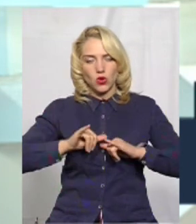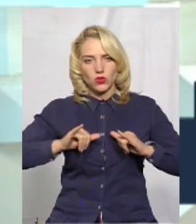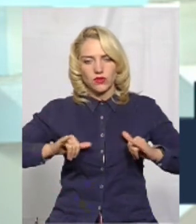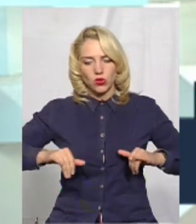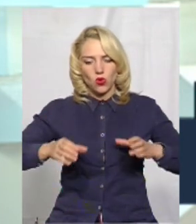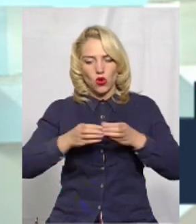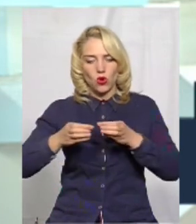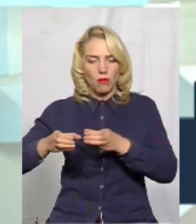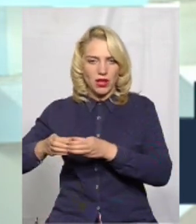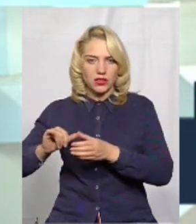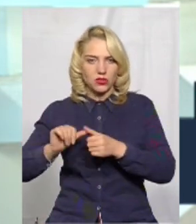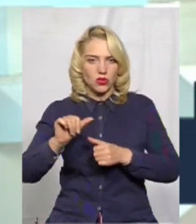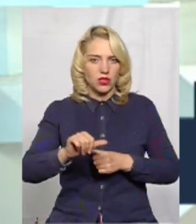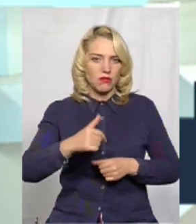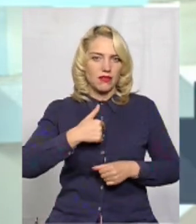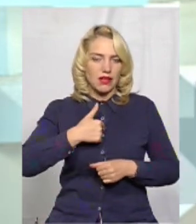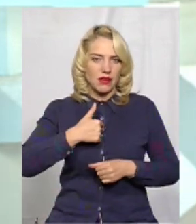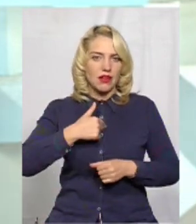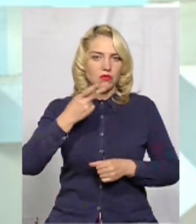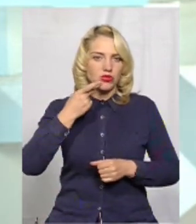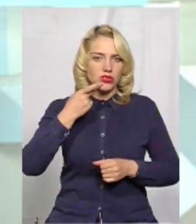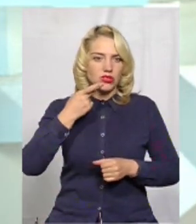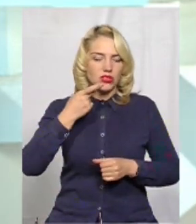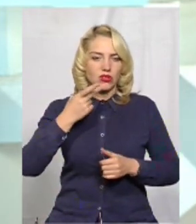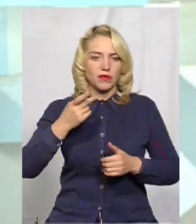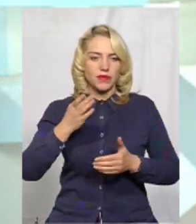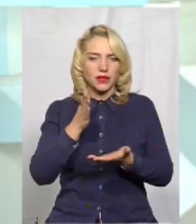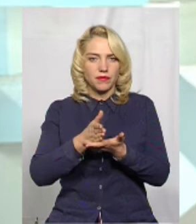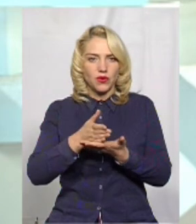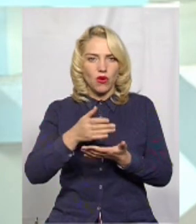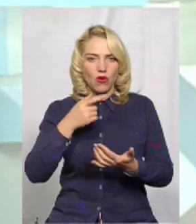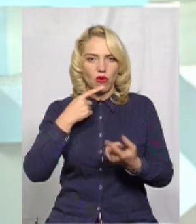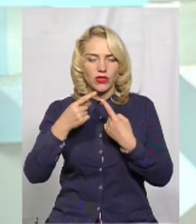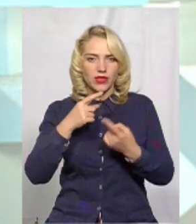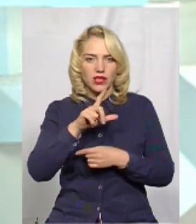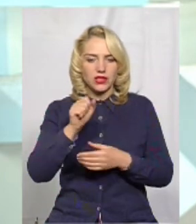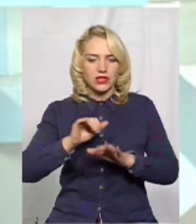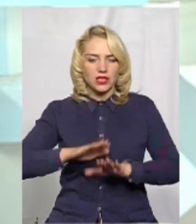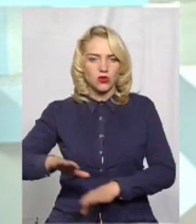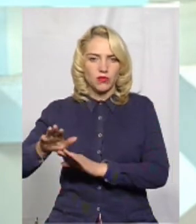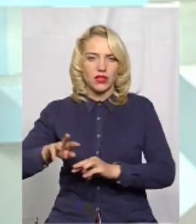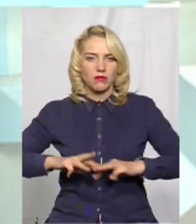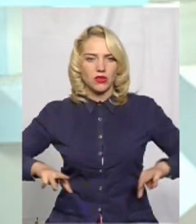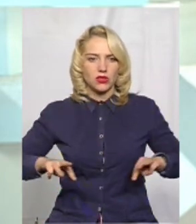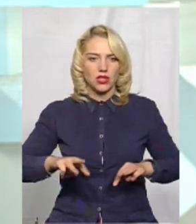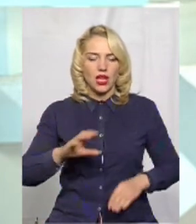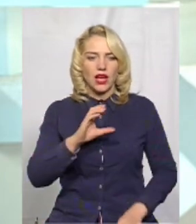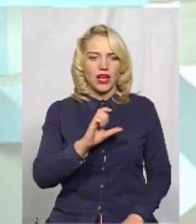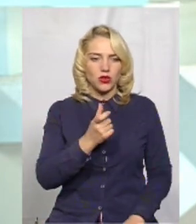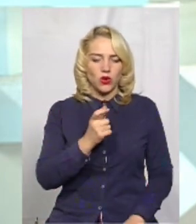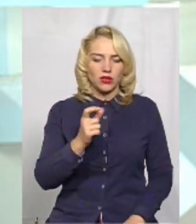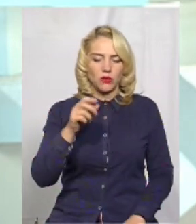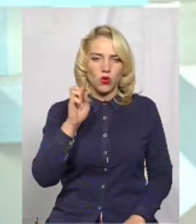громад. Зокрема, я постійно тримаю прямий контакт із заступником міністра, це Едуардом Борисовичем